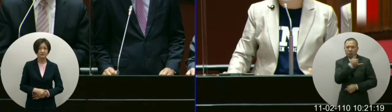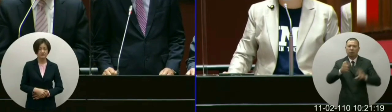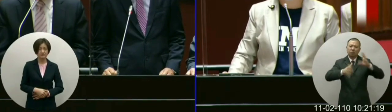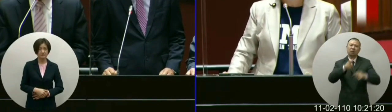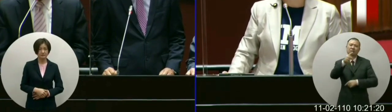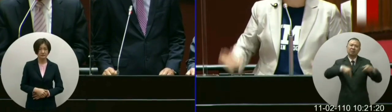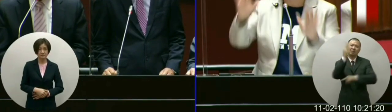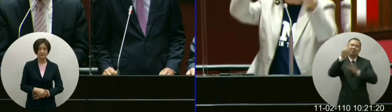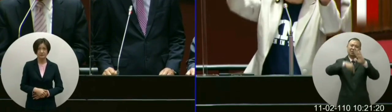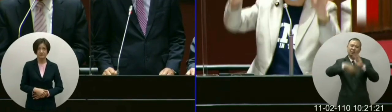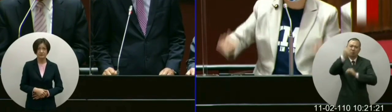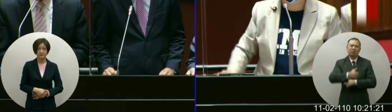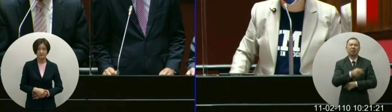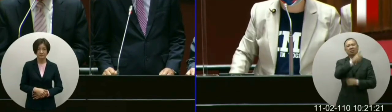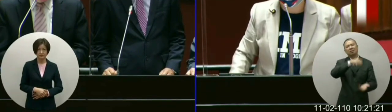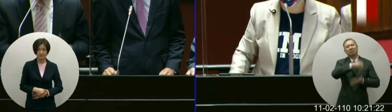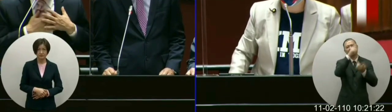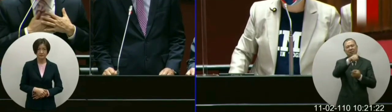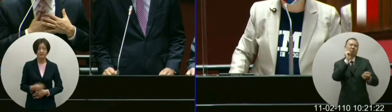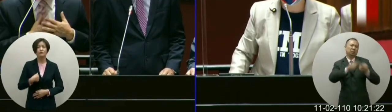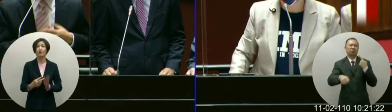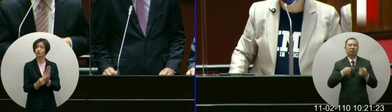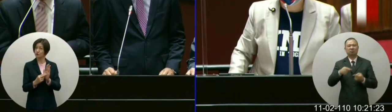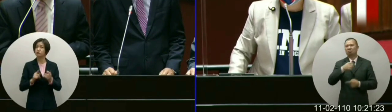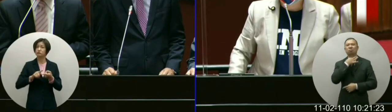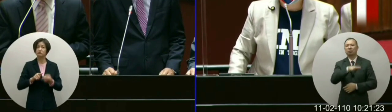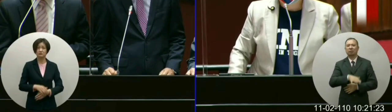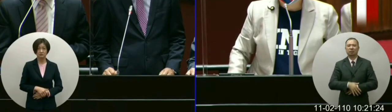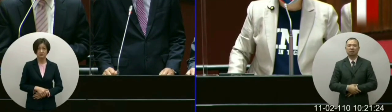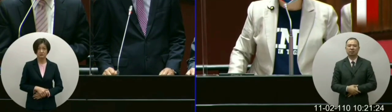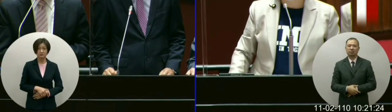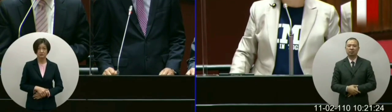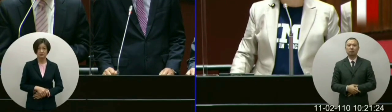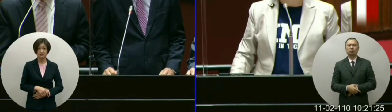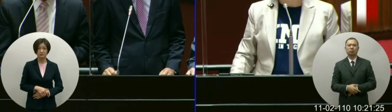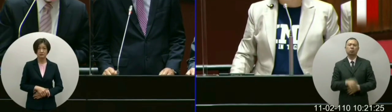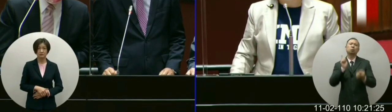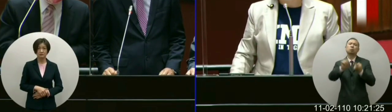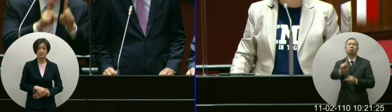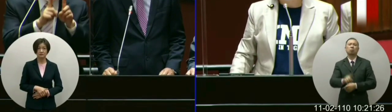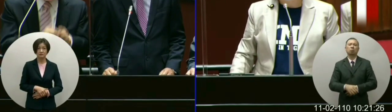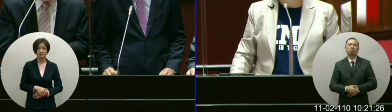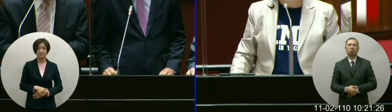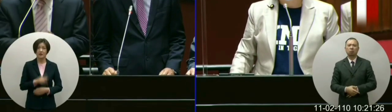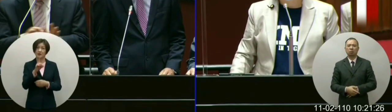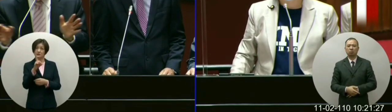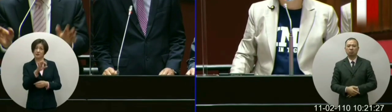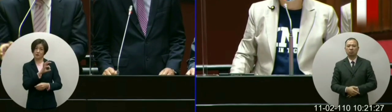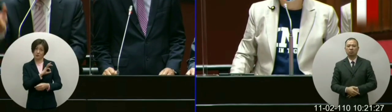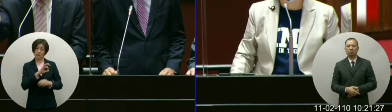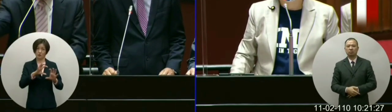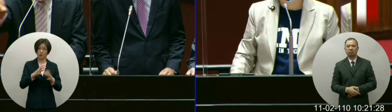嘛我不喜欢说听到不正确的讯息嘛我讲的是正确的正确的怎么正确11个会员国